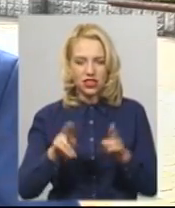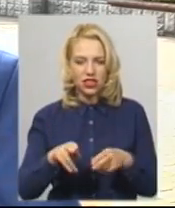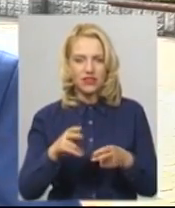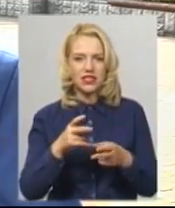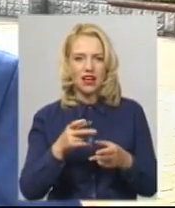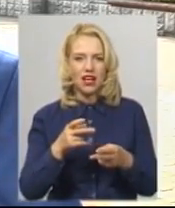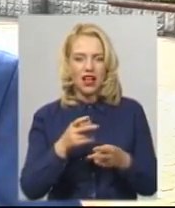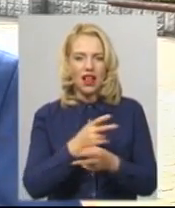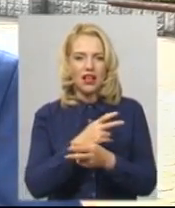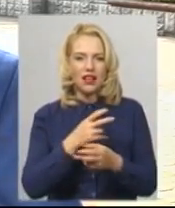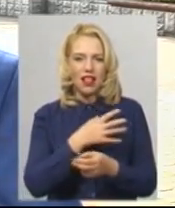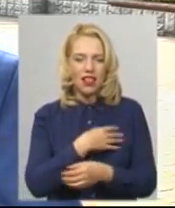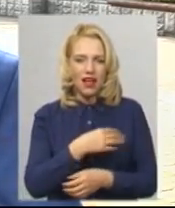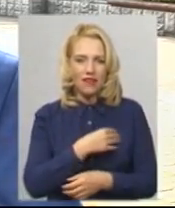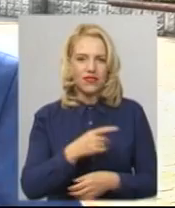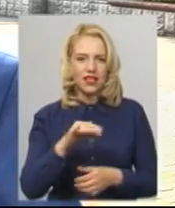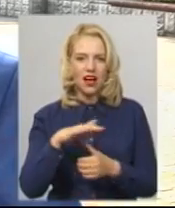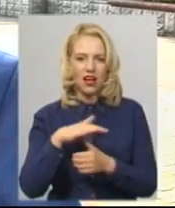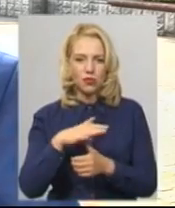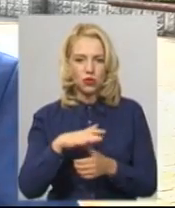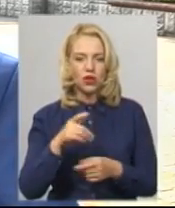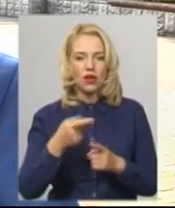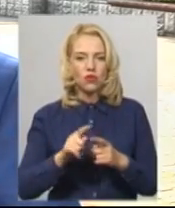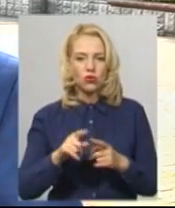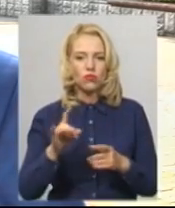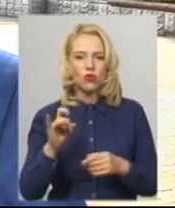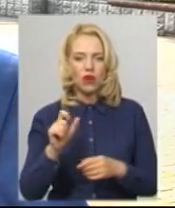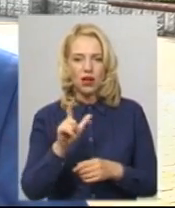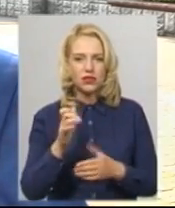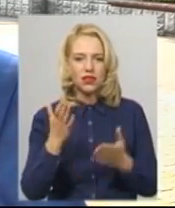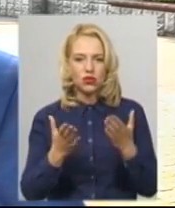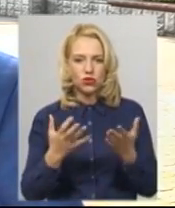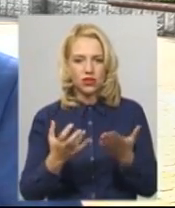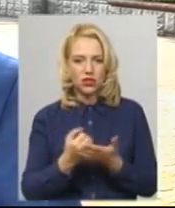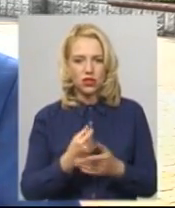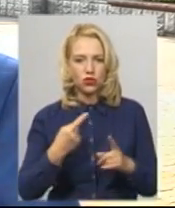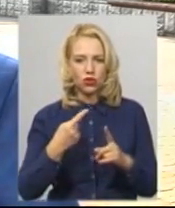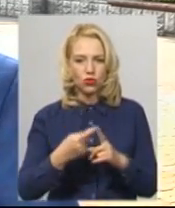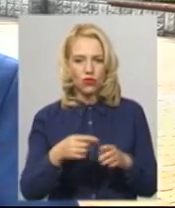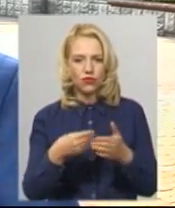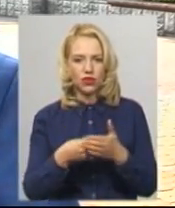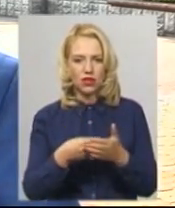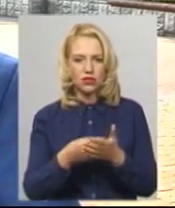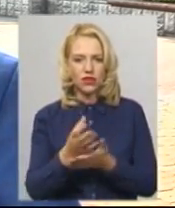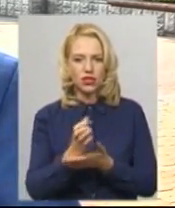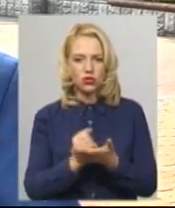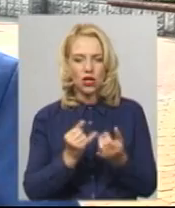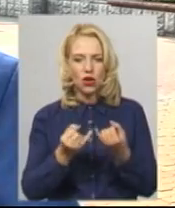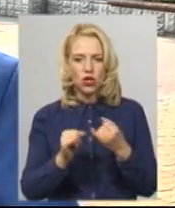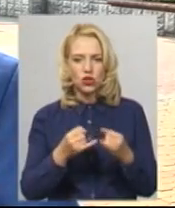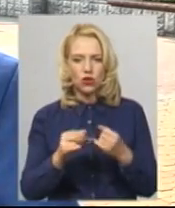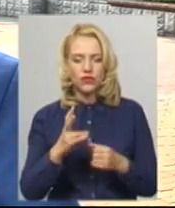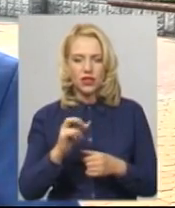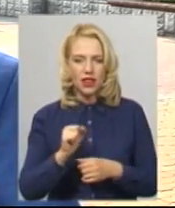в тому разі, якщо знайдеться додатковий фінансовий ресурс в жовтні на черговій сесії, то